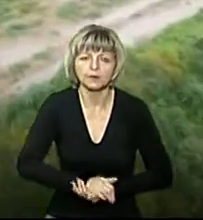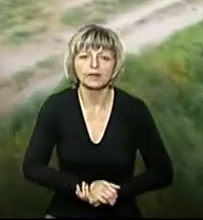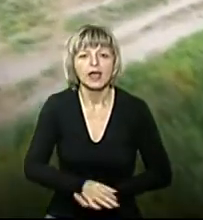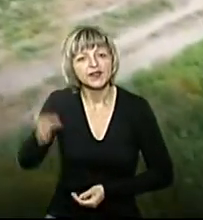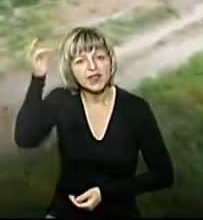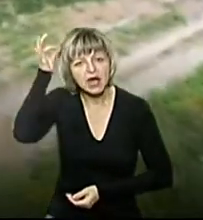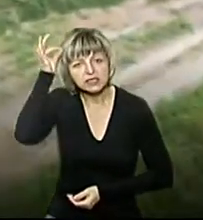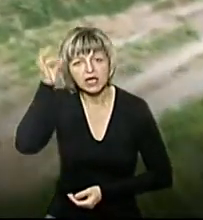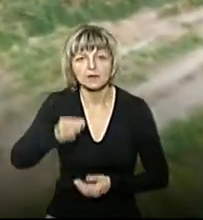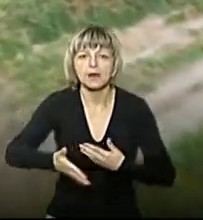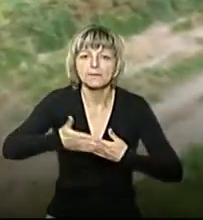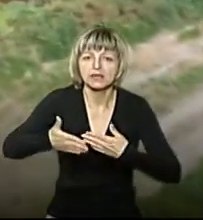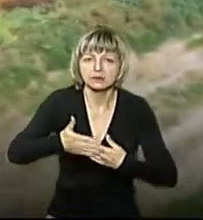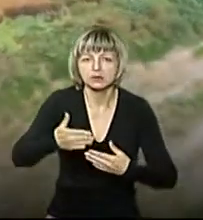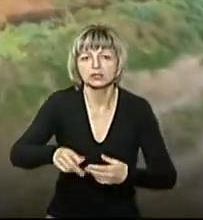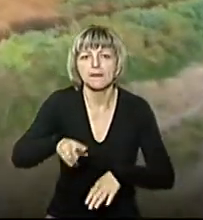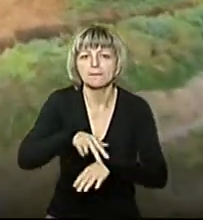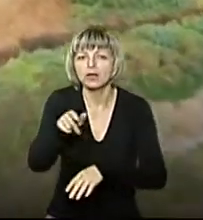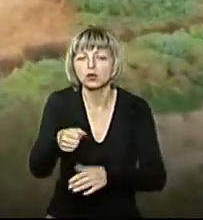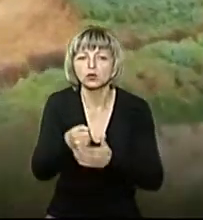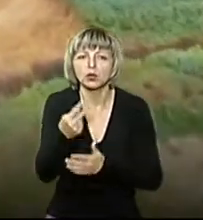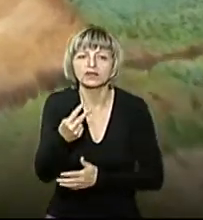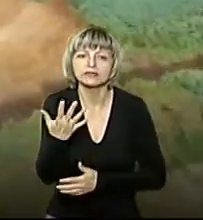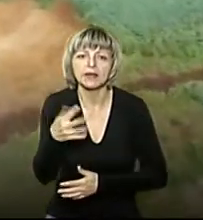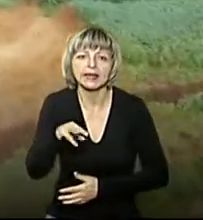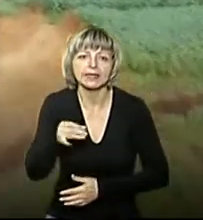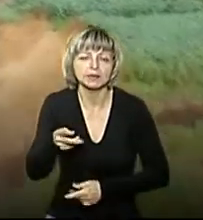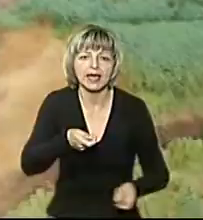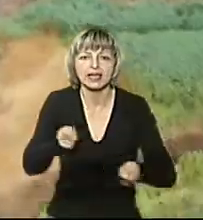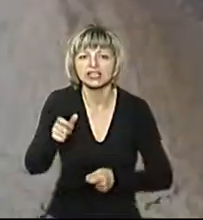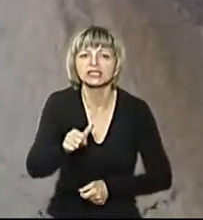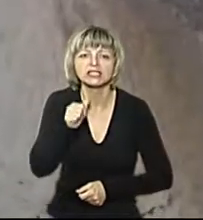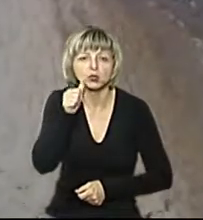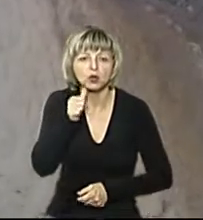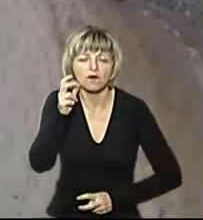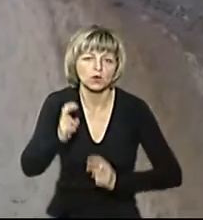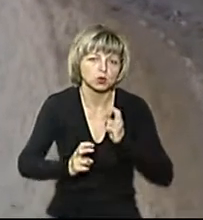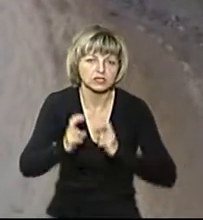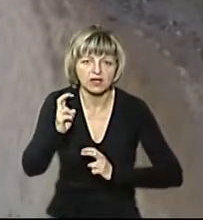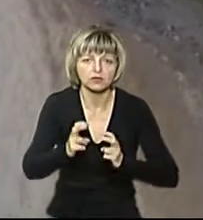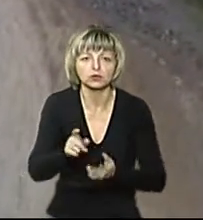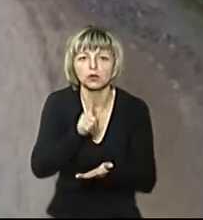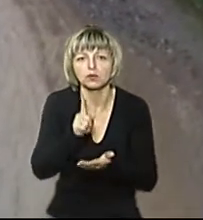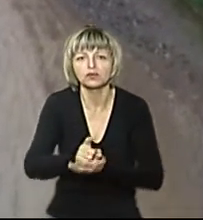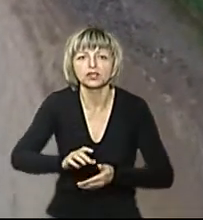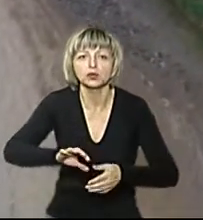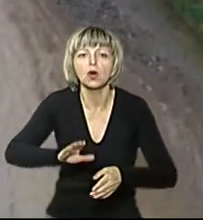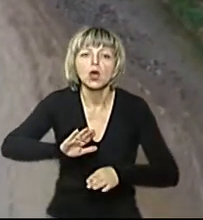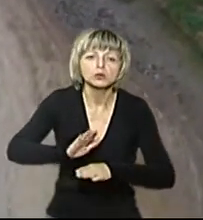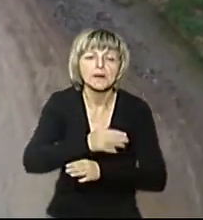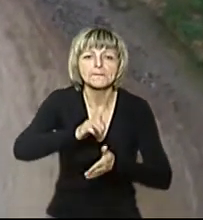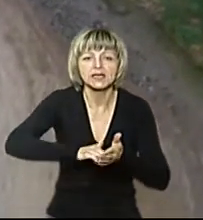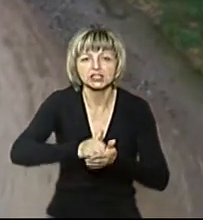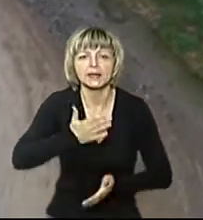Нагадаємо, приписом правоохоронців до 25 липня керівництво Гнідавського цукрового заводу мало усунути причину